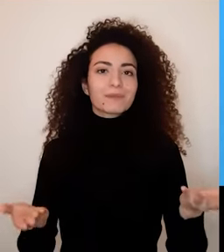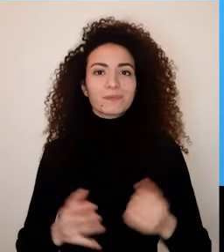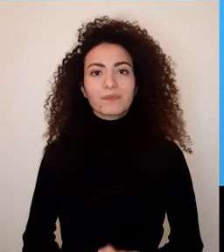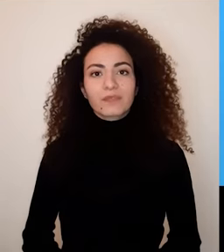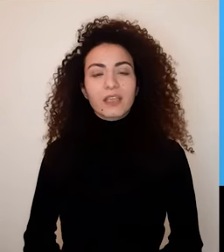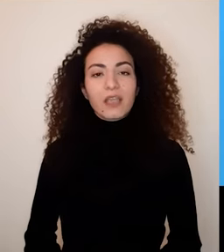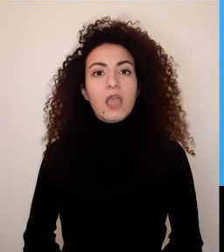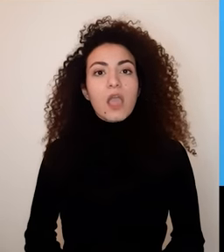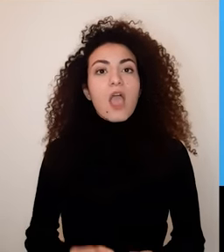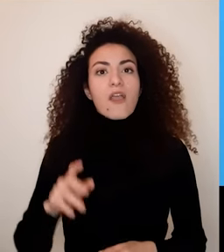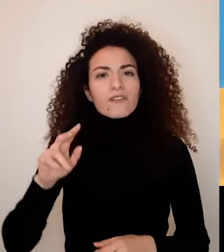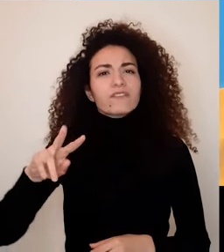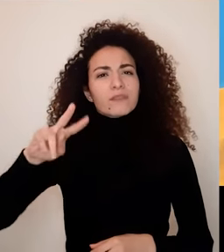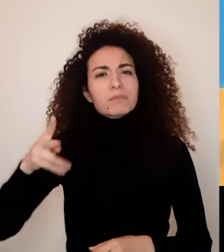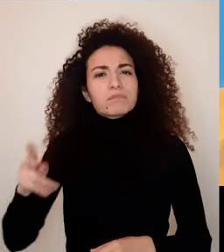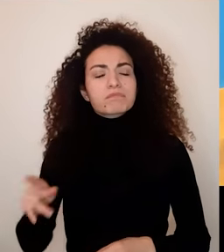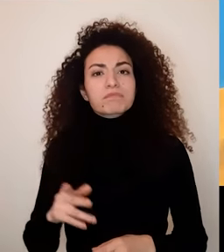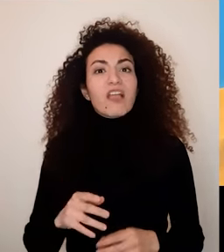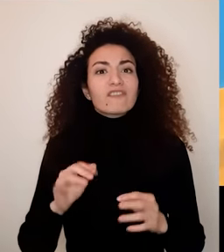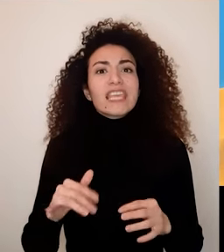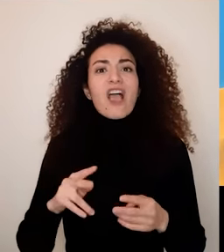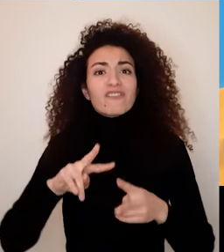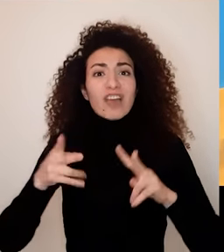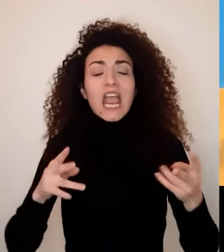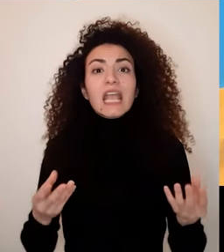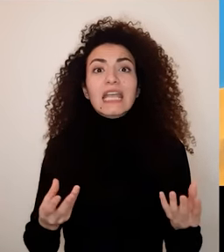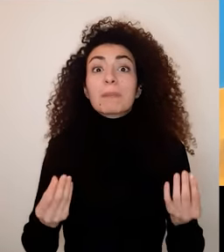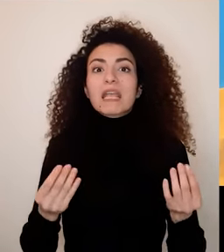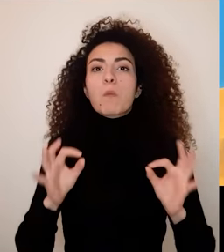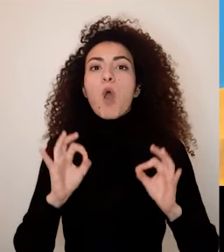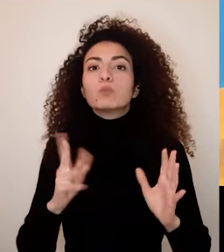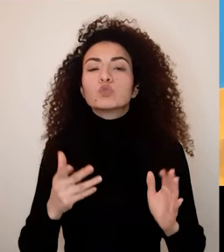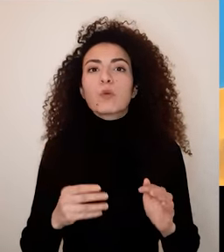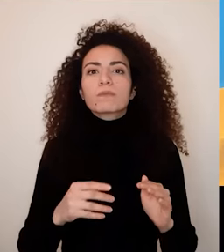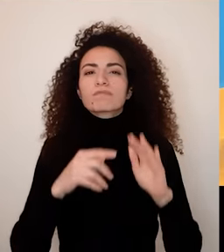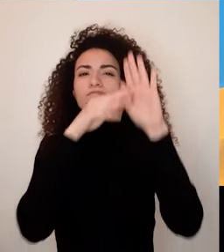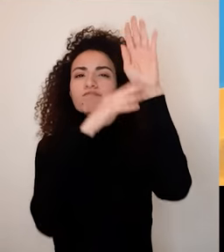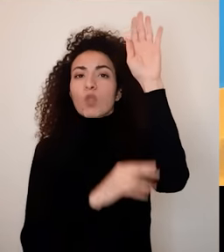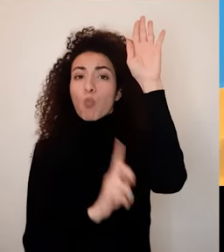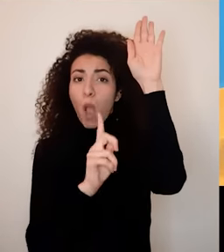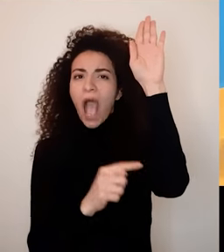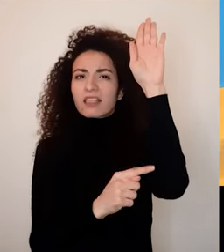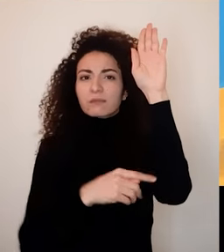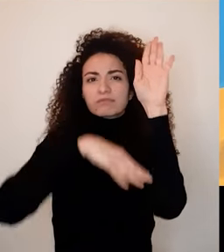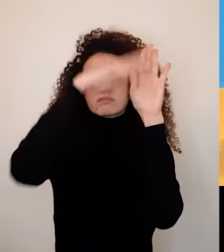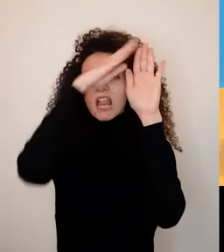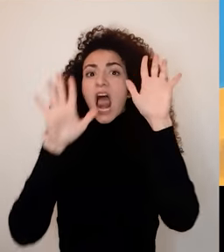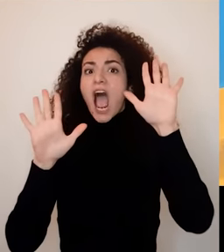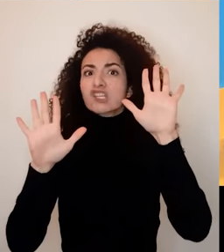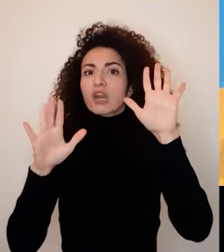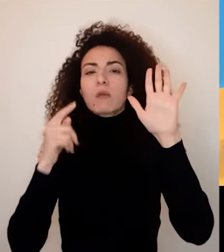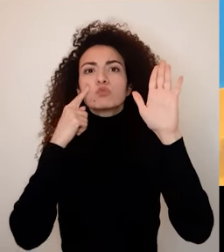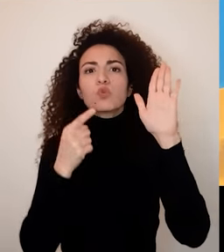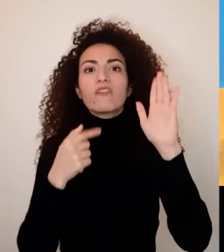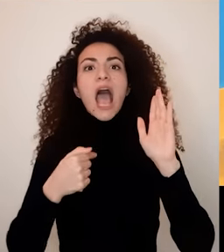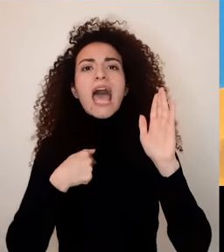يمكن التعاون على هذا المستوى كل الفرق بالمستوى الثلاثة هو كمة ونوعية بمعنى من واحد لعشرة إلى أي مدى أنت